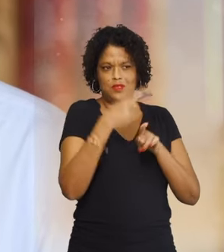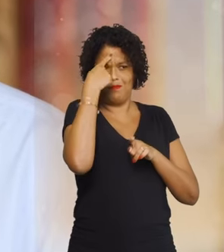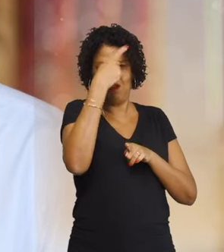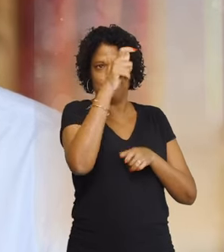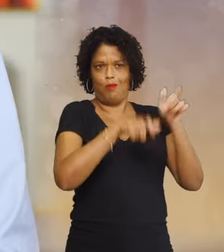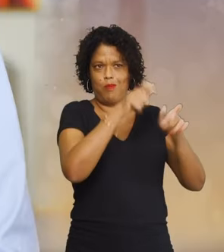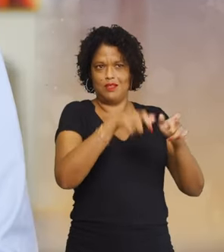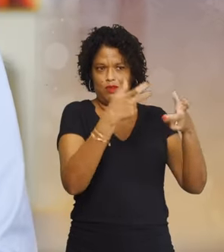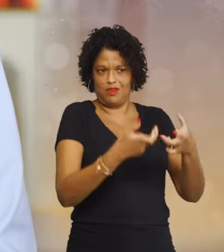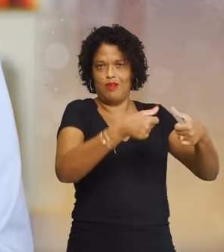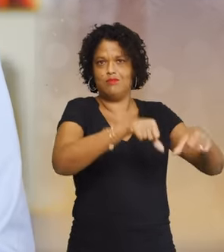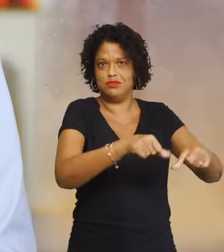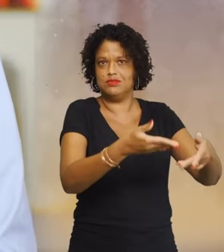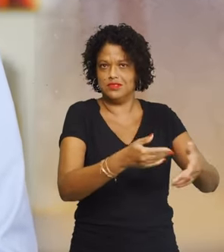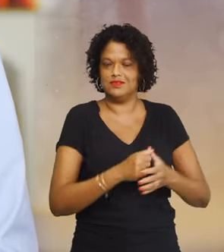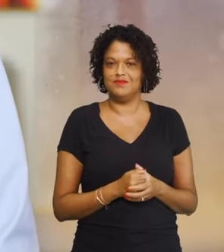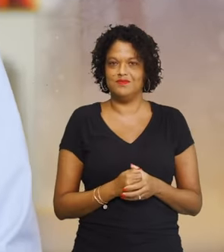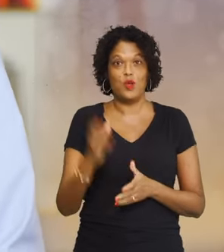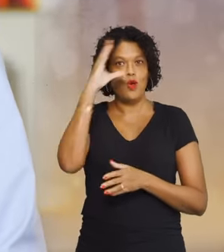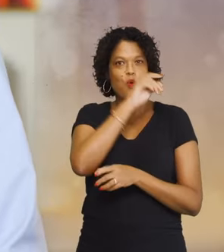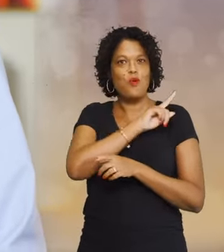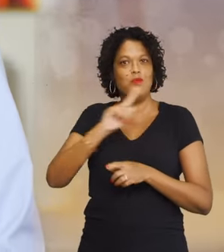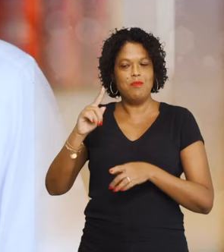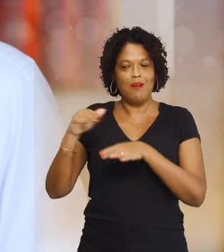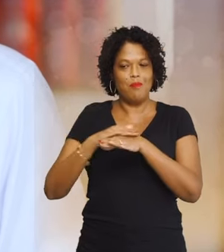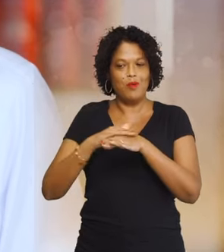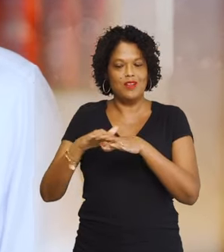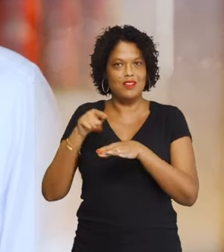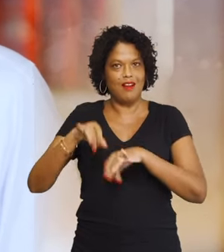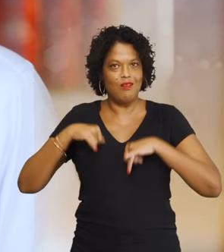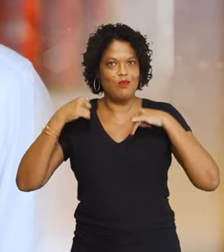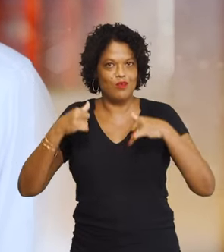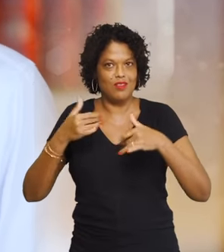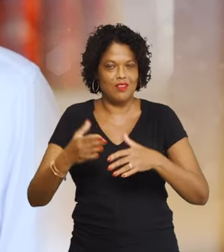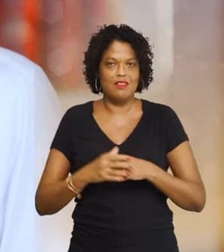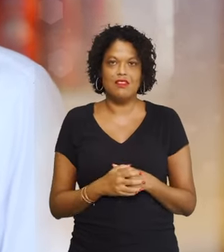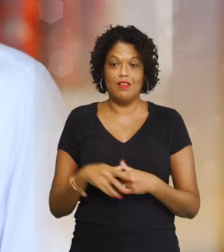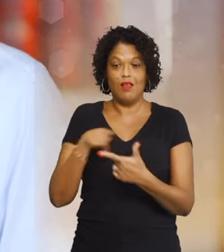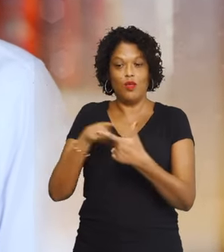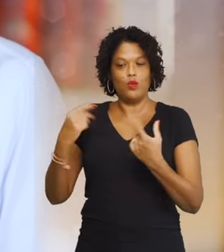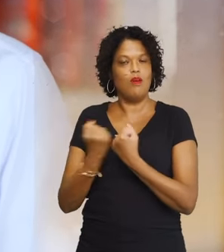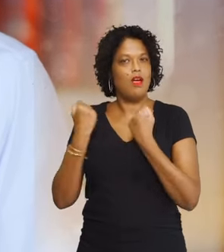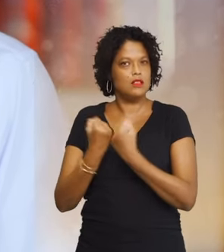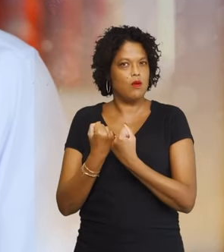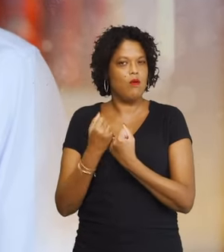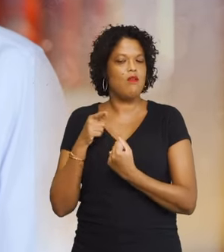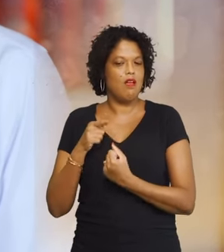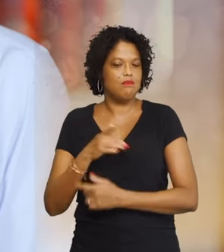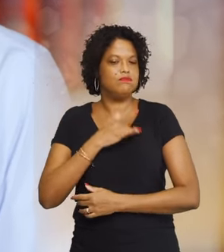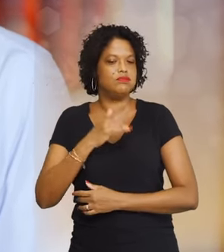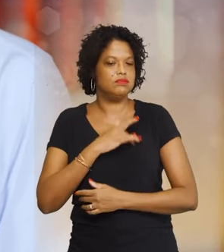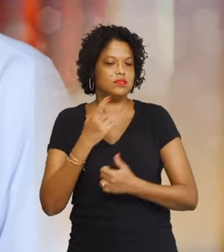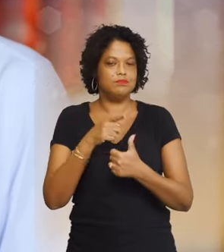faut fixer sur le sol. Et puis nous n'avons pas oublié la politique de la jeunesse. Parce qu'il y a deux actions qui ont été menées très intéressantes.'est le régi